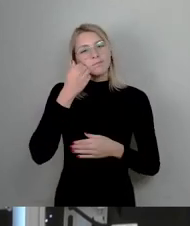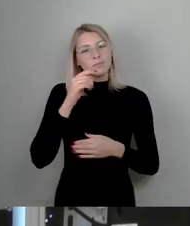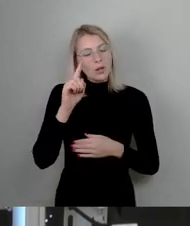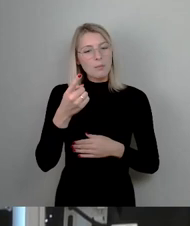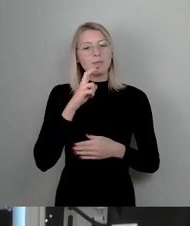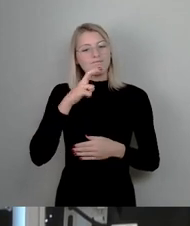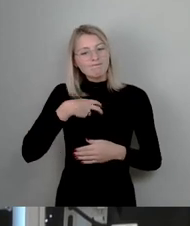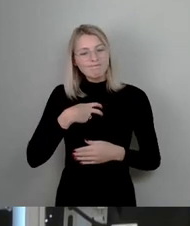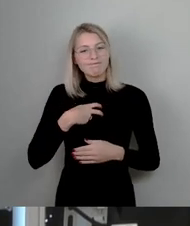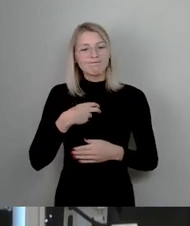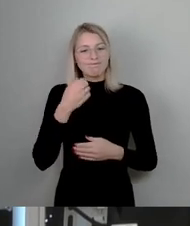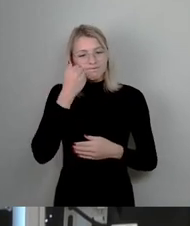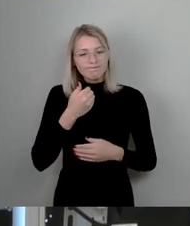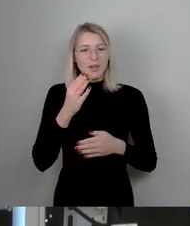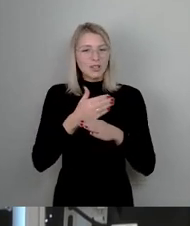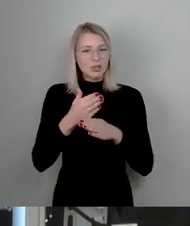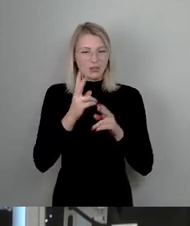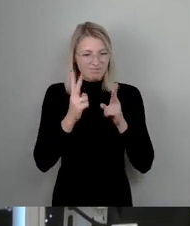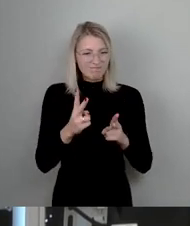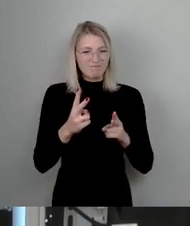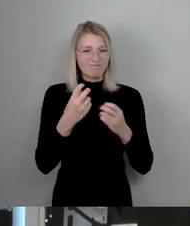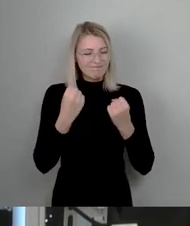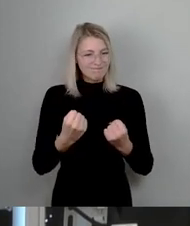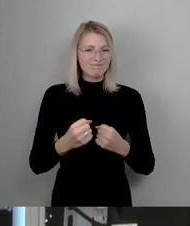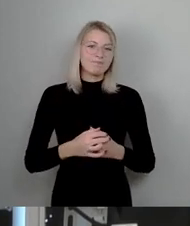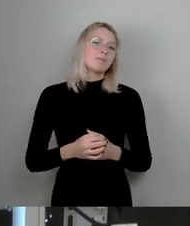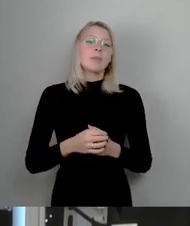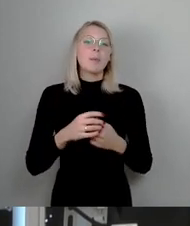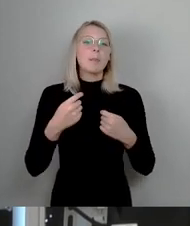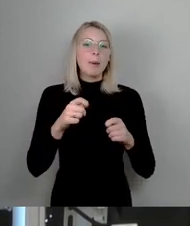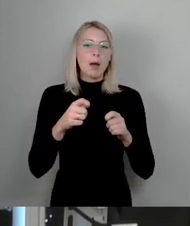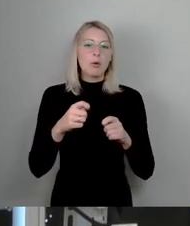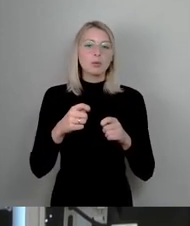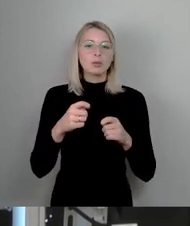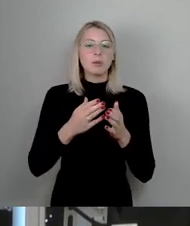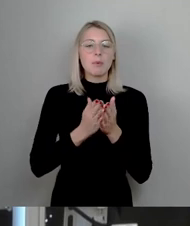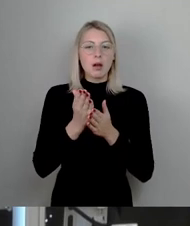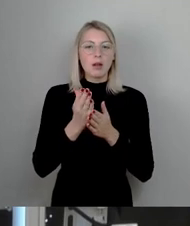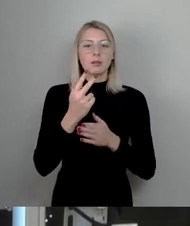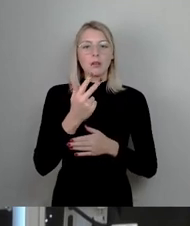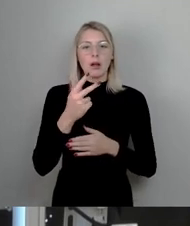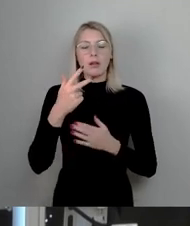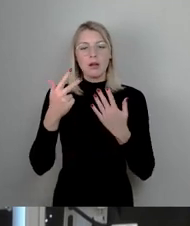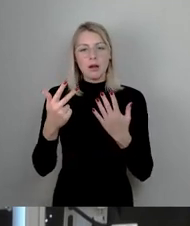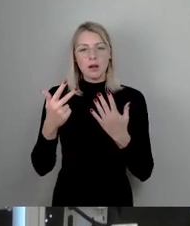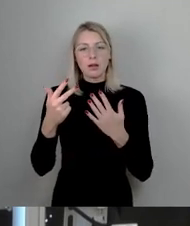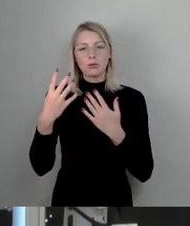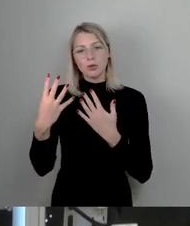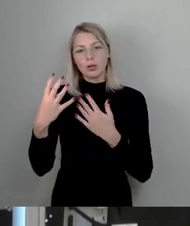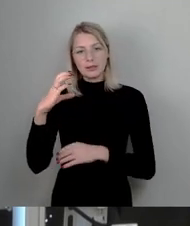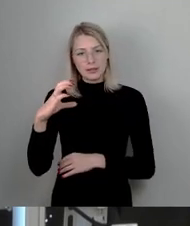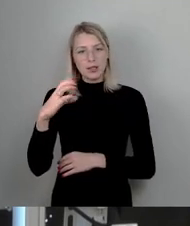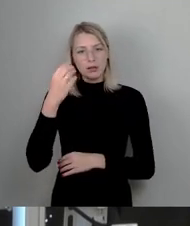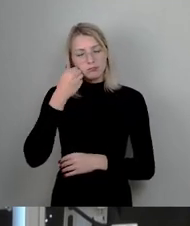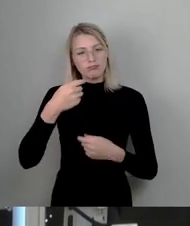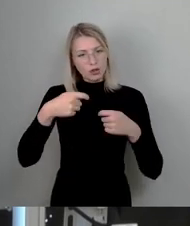heute treffen, wenn Sie den Bebauungsplan 389c gemäß Vorlage beschließen. Wir werden